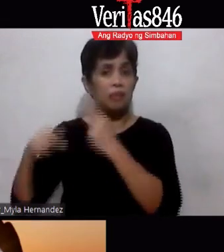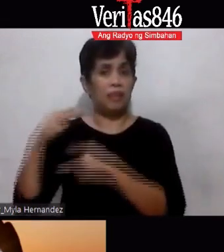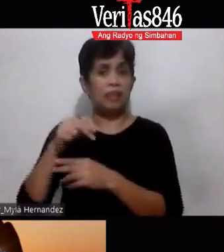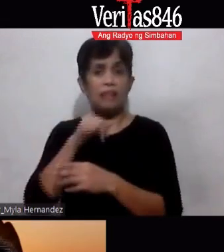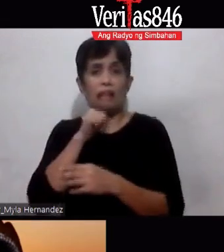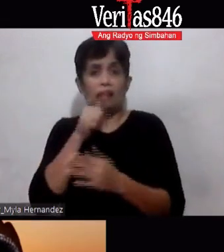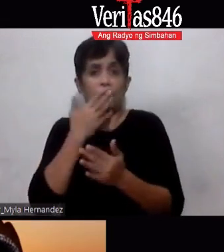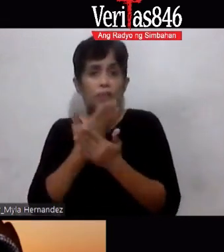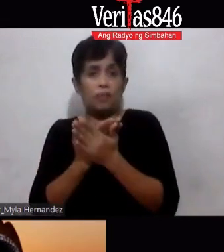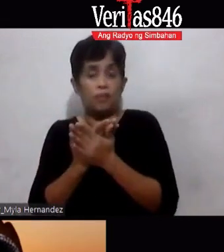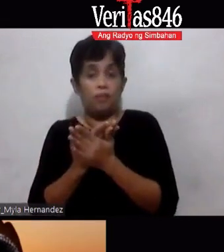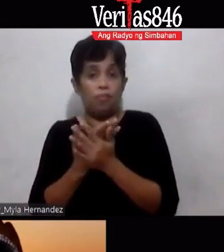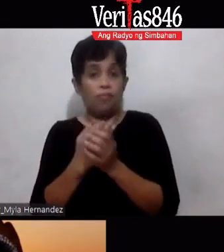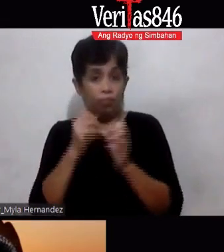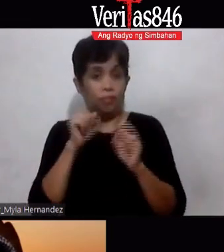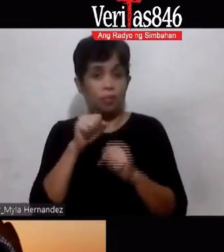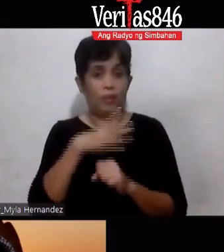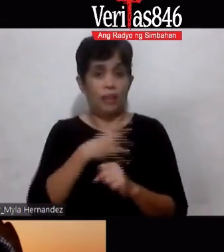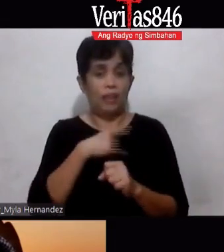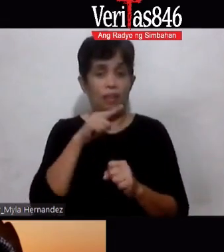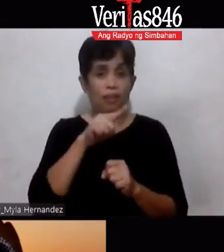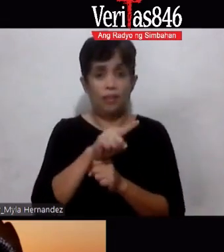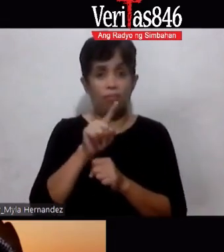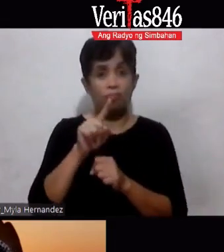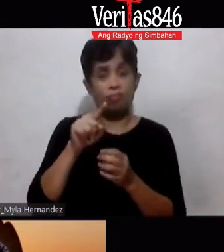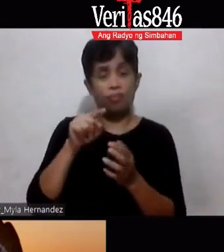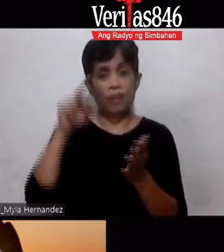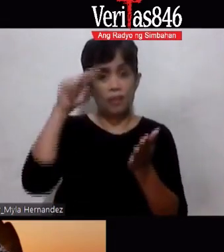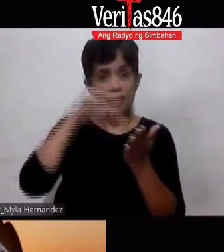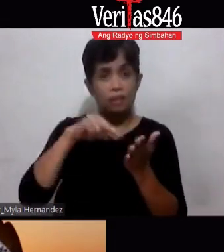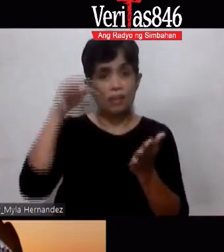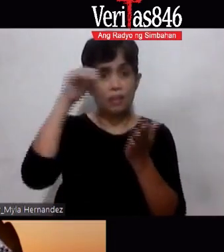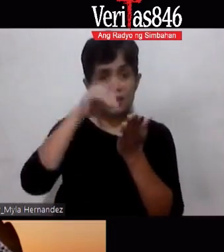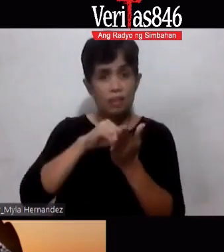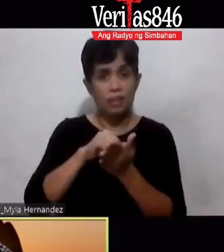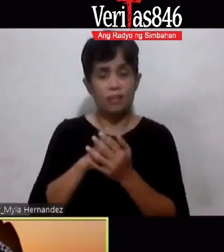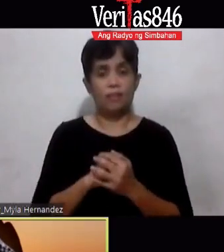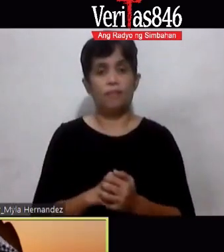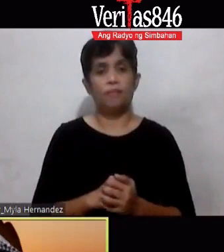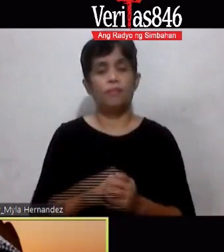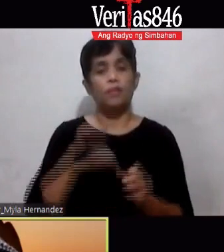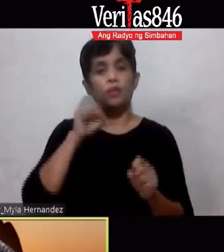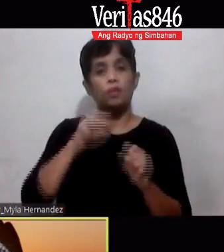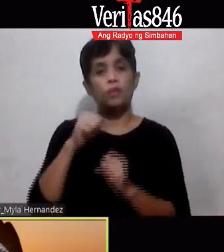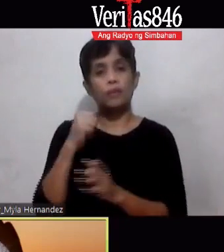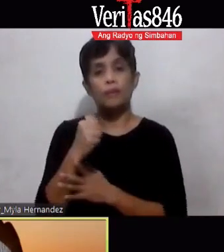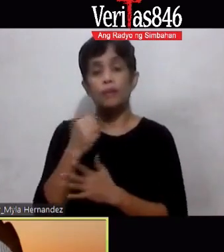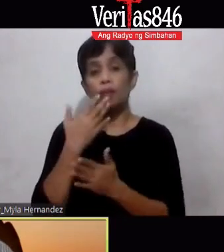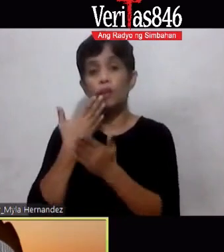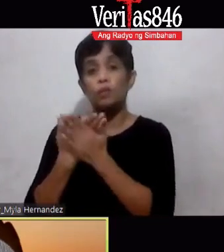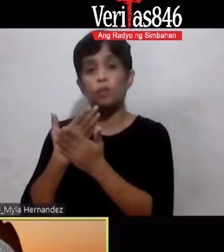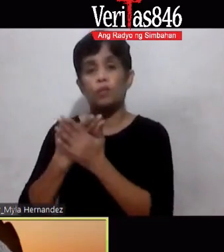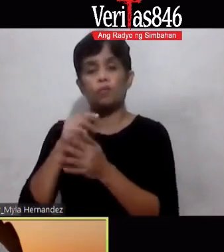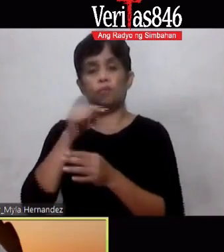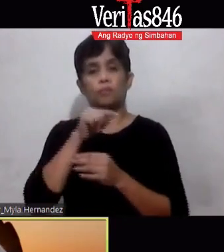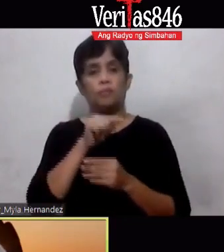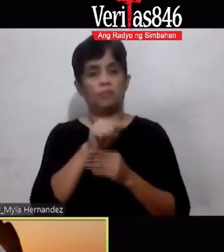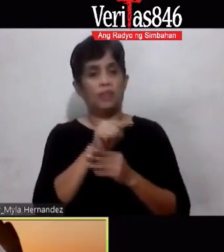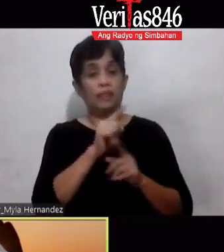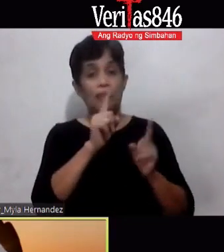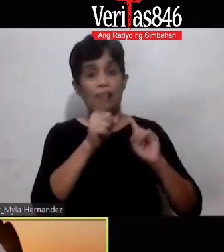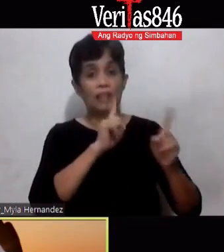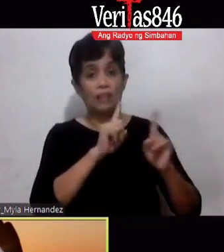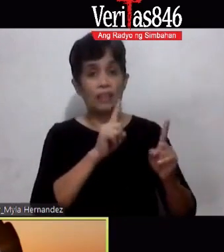That's Why We Have This Topic Today Brother Eng Yes Ang Kagandahan Bade Benson Dahil Ito yung pinag-uusapan